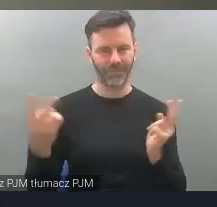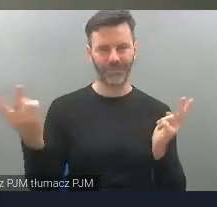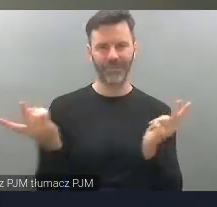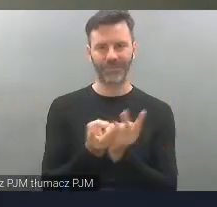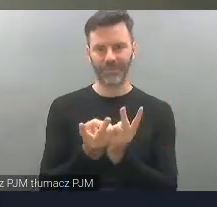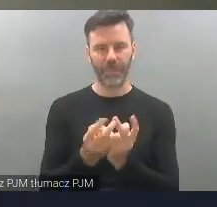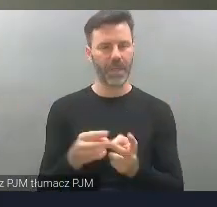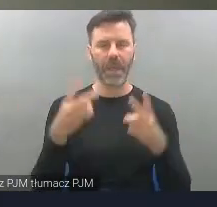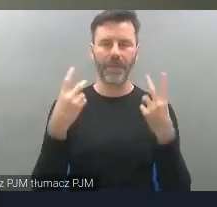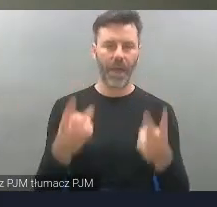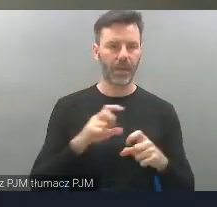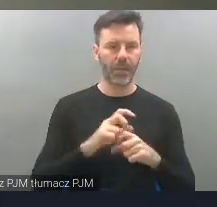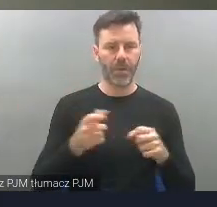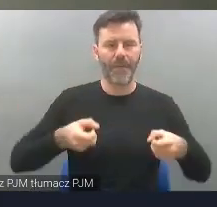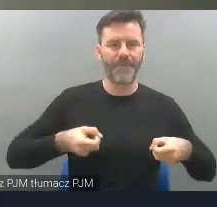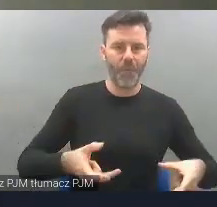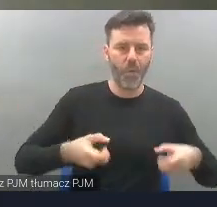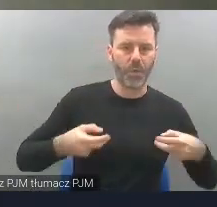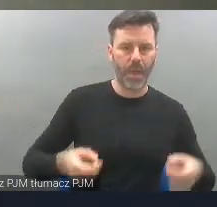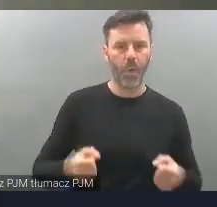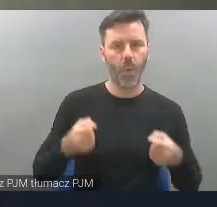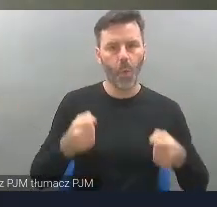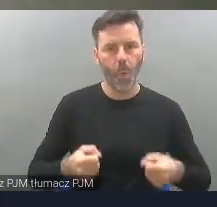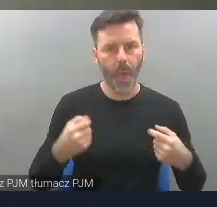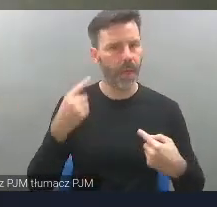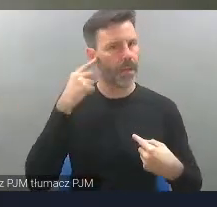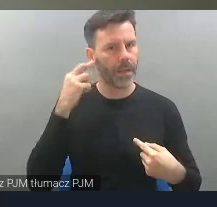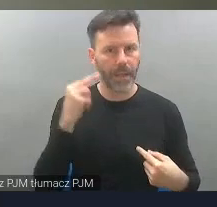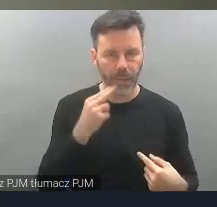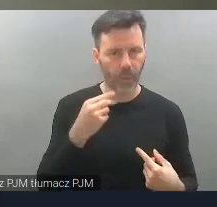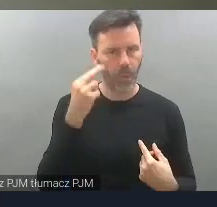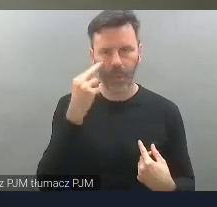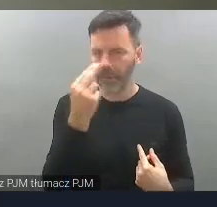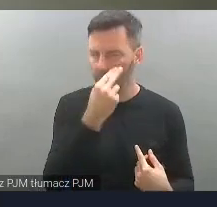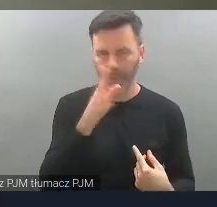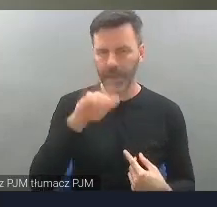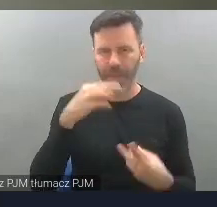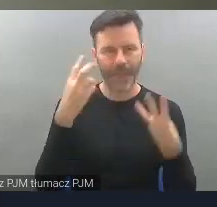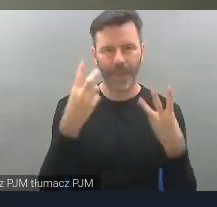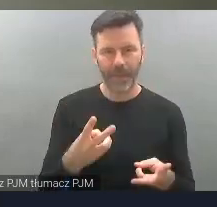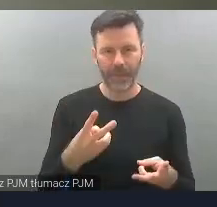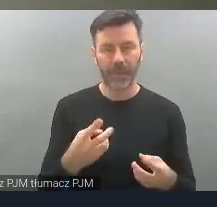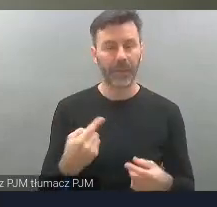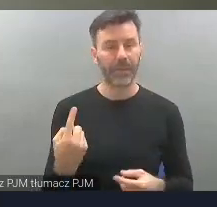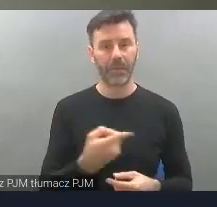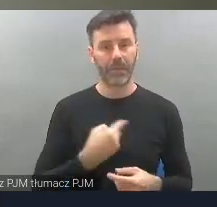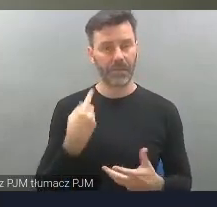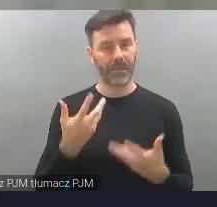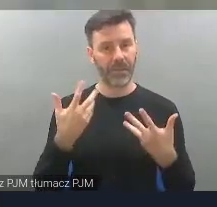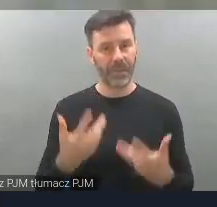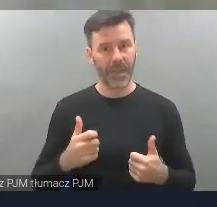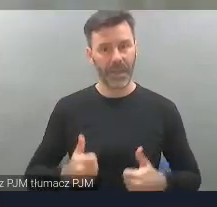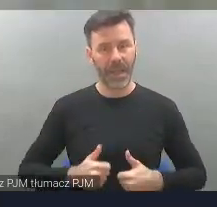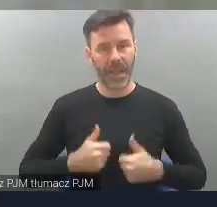czy jeździmy na wózkach, chodzimy o kulach, nie słyszymy, nie widzimy. I staram się po prostu z ludźmi dzielić tym,